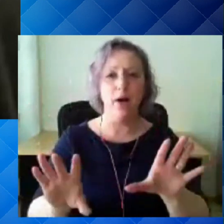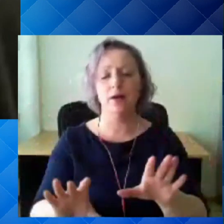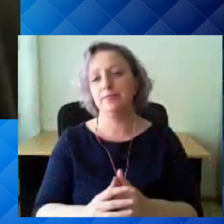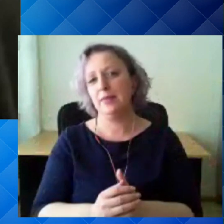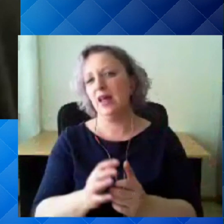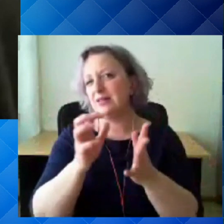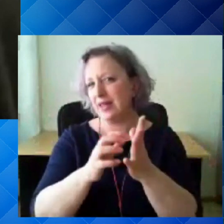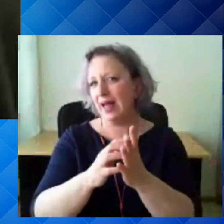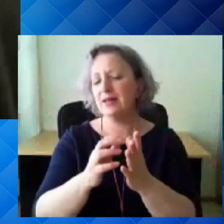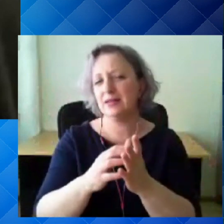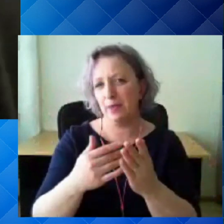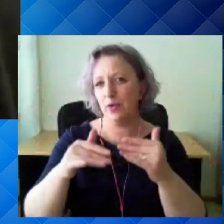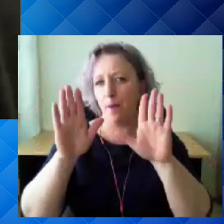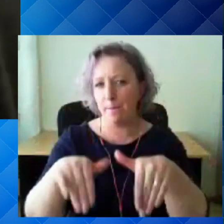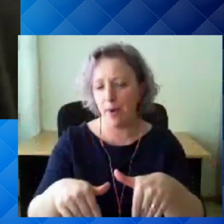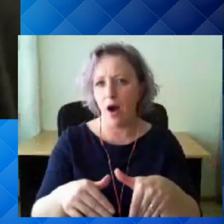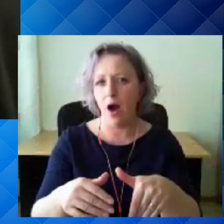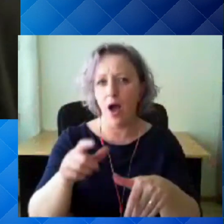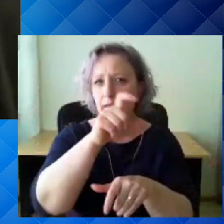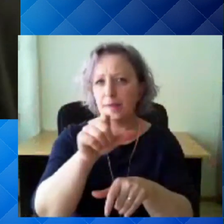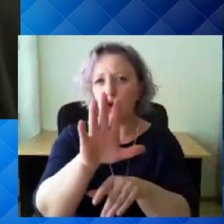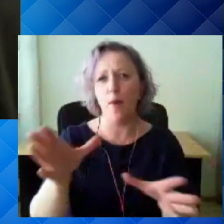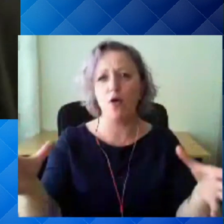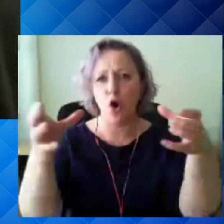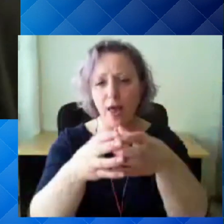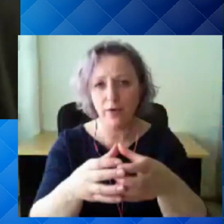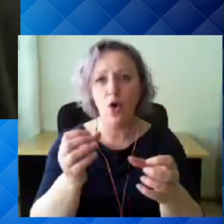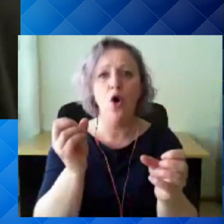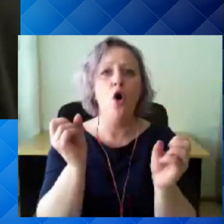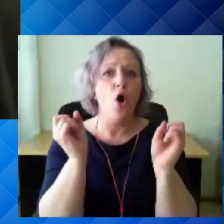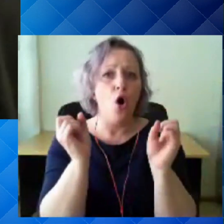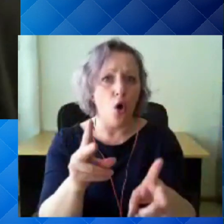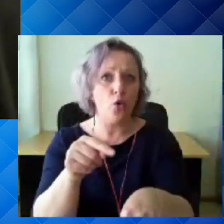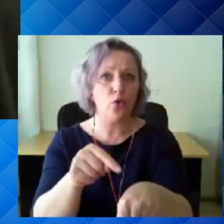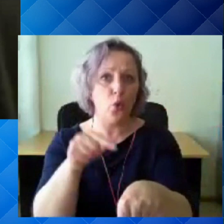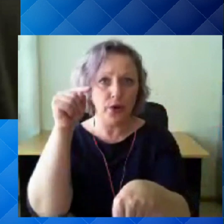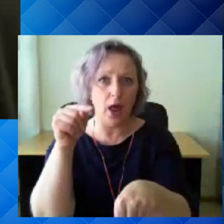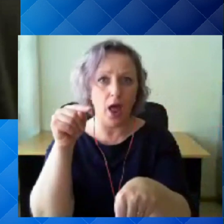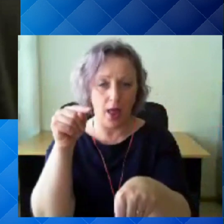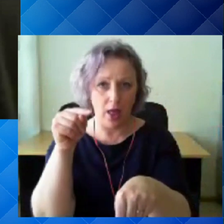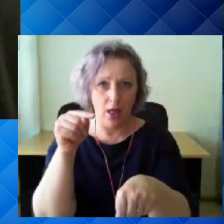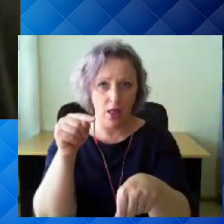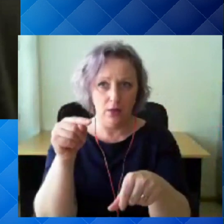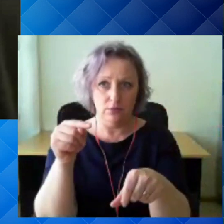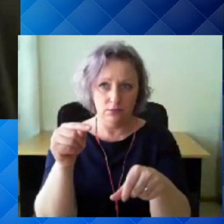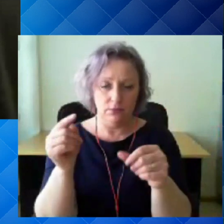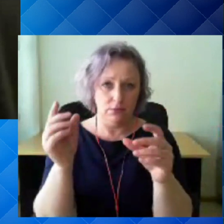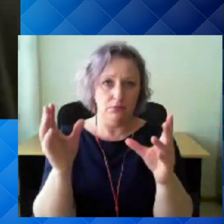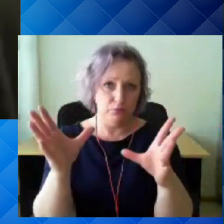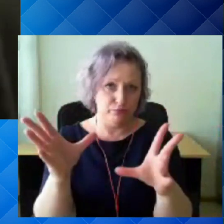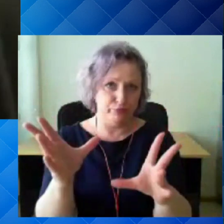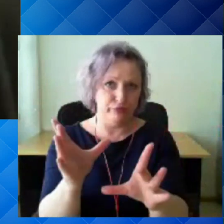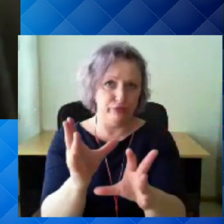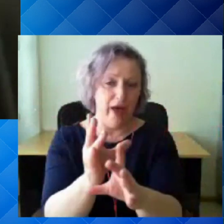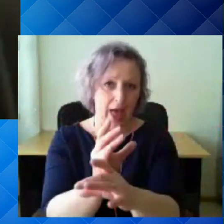me toome sellist kollektiivse tohu tunnetust alla, mis just soodustab üleriigilist sellist